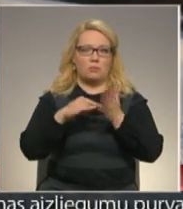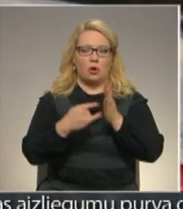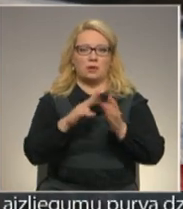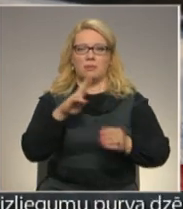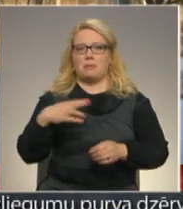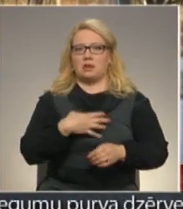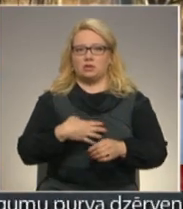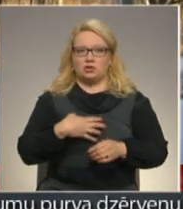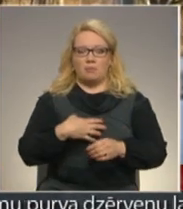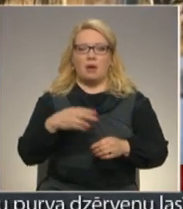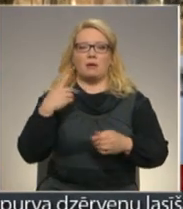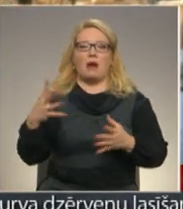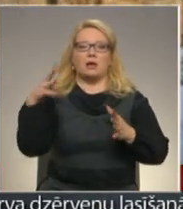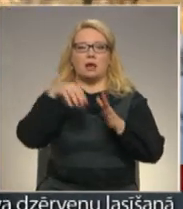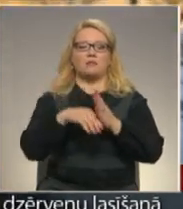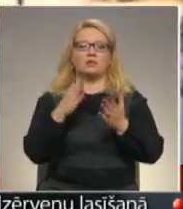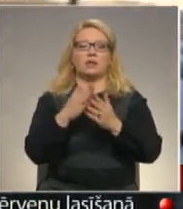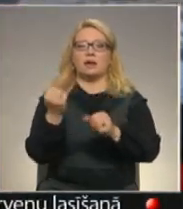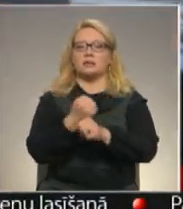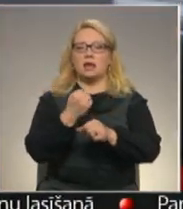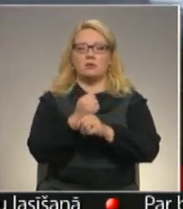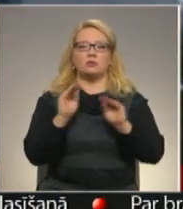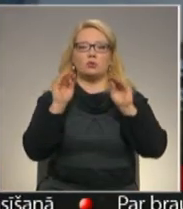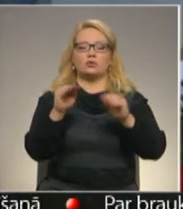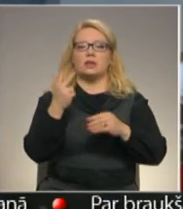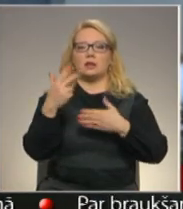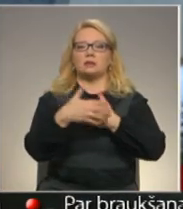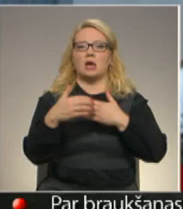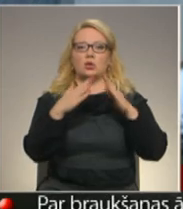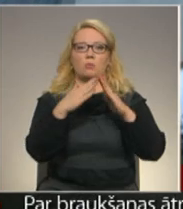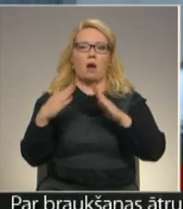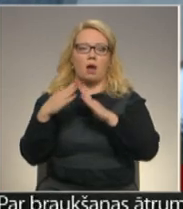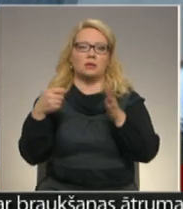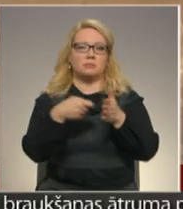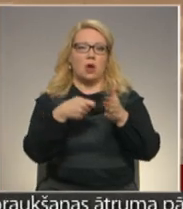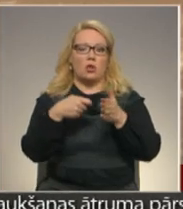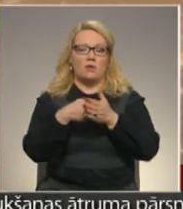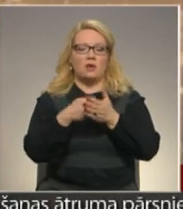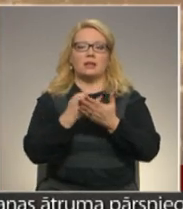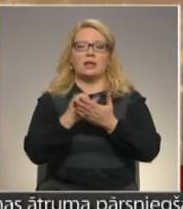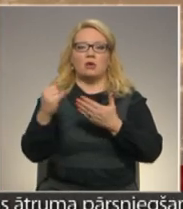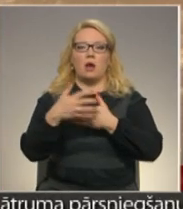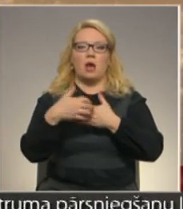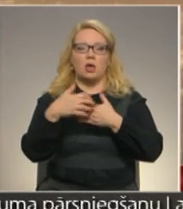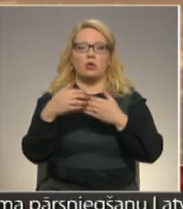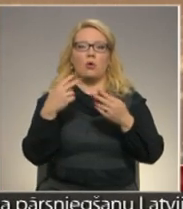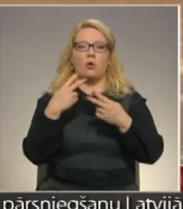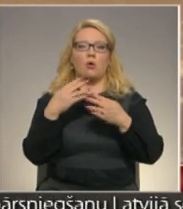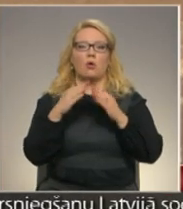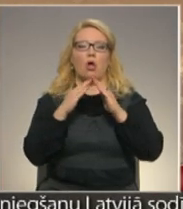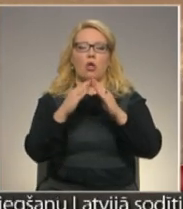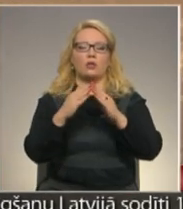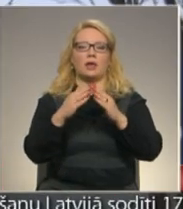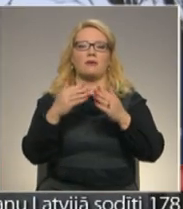nepieciešamībai. Tā ietveros tik izgatavotas un uzstādītas trīs kaķu mājiņas barotavas, sterilizēto kaķu koloniju vēsturiskajās